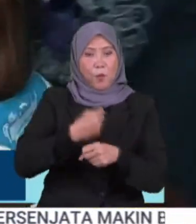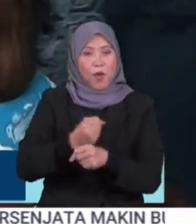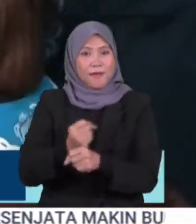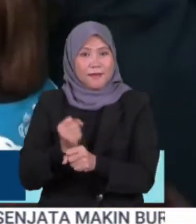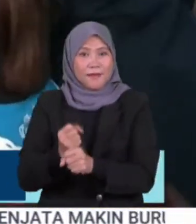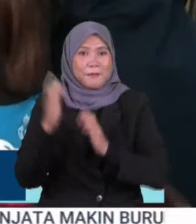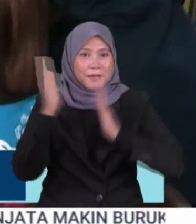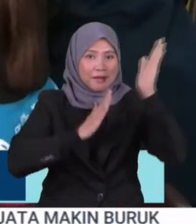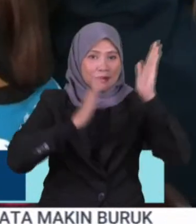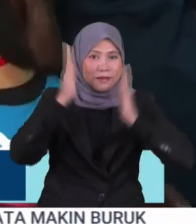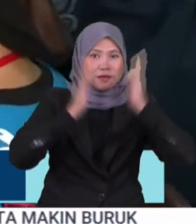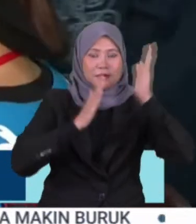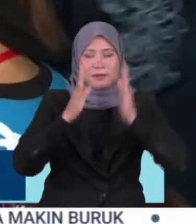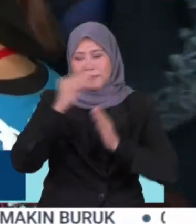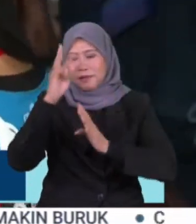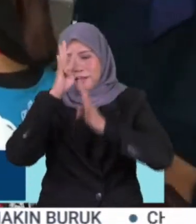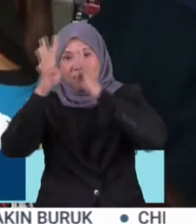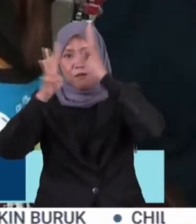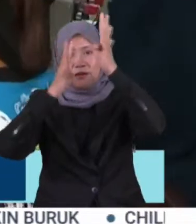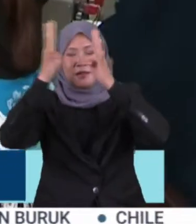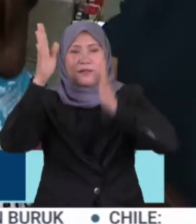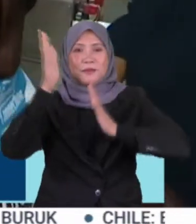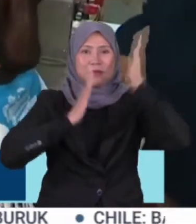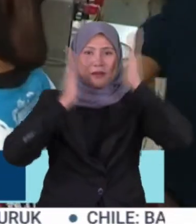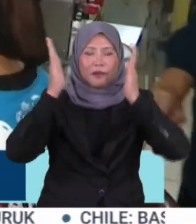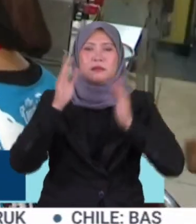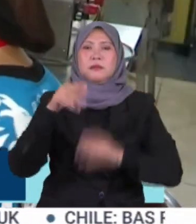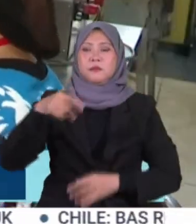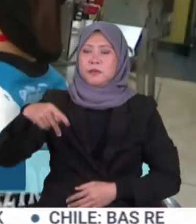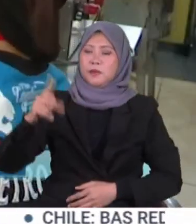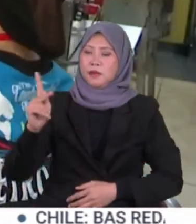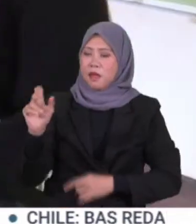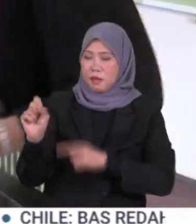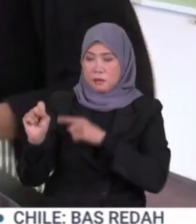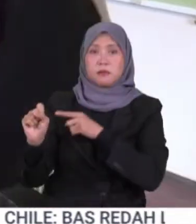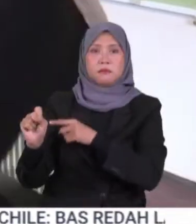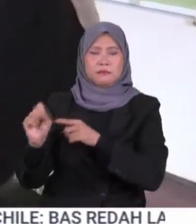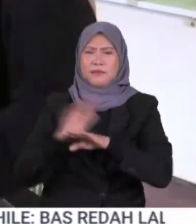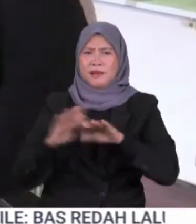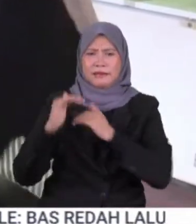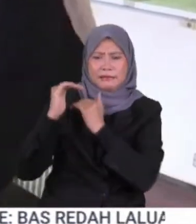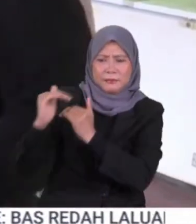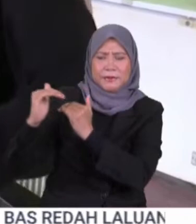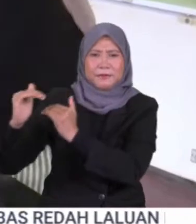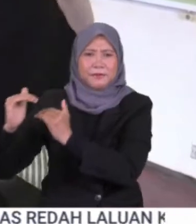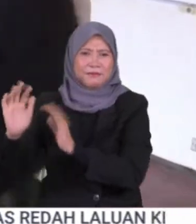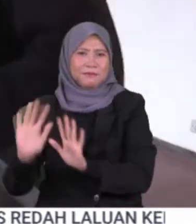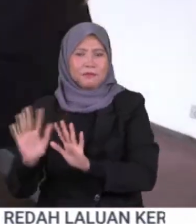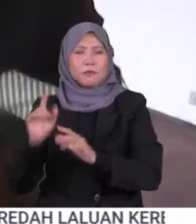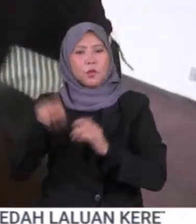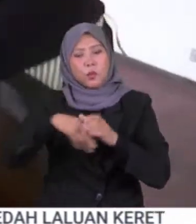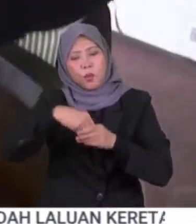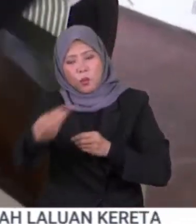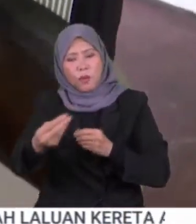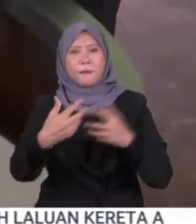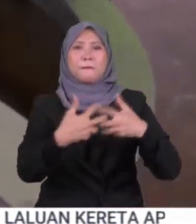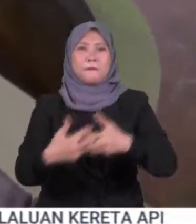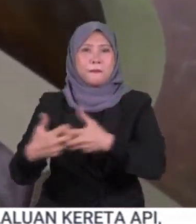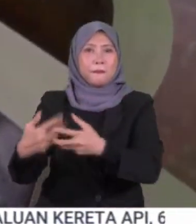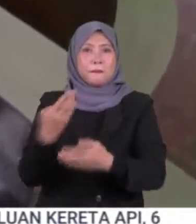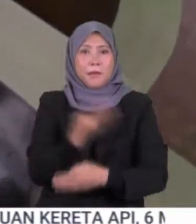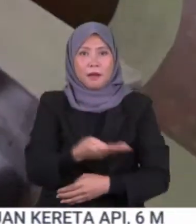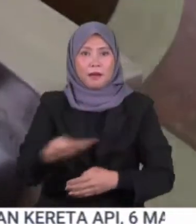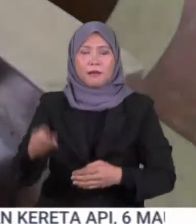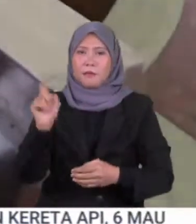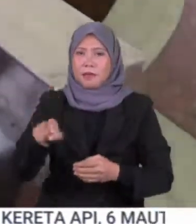kepada pendekatan inovasi Malaysia PKS seharusnya tidak lagi menghadkan diri menjadi pengeluar barangan tetapi